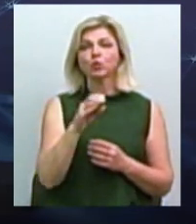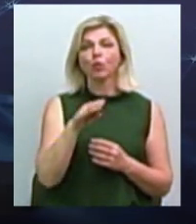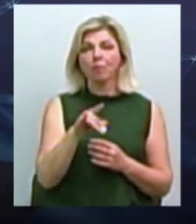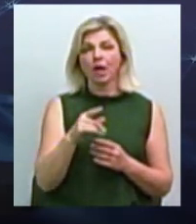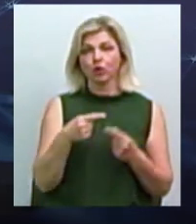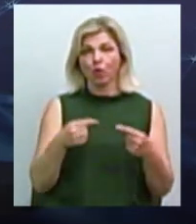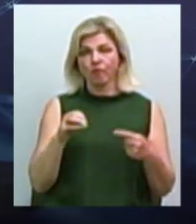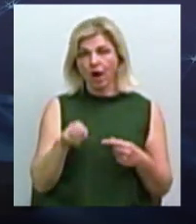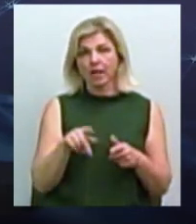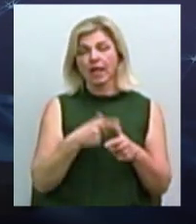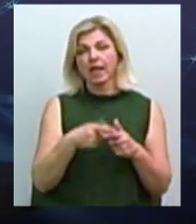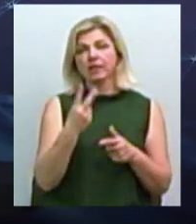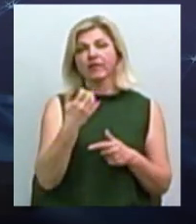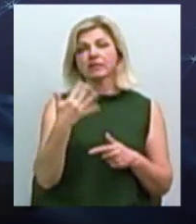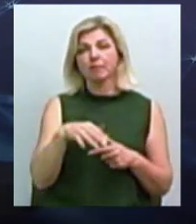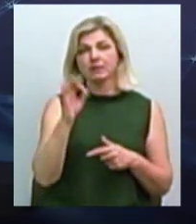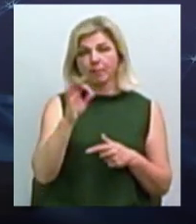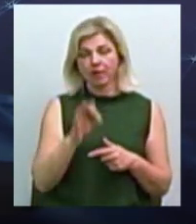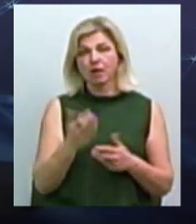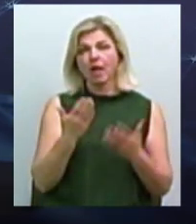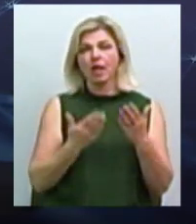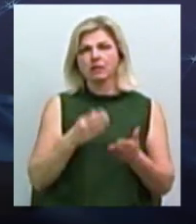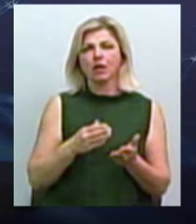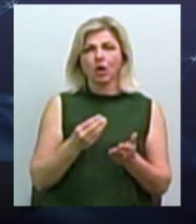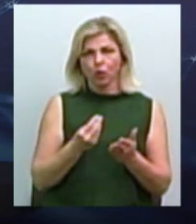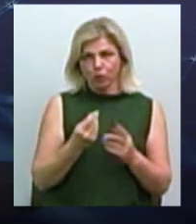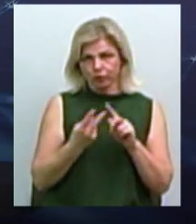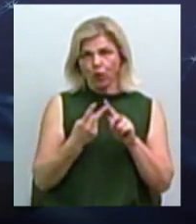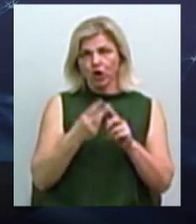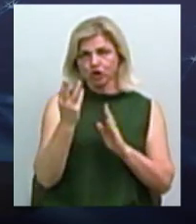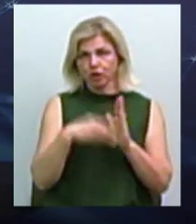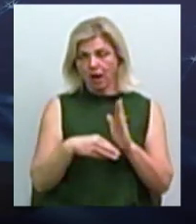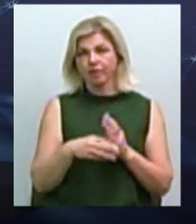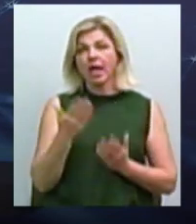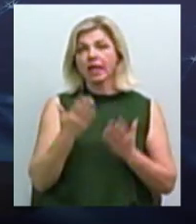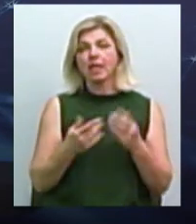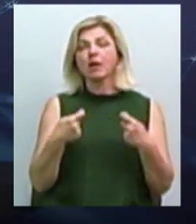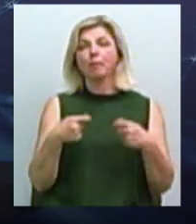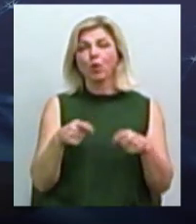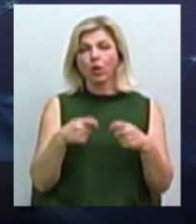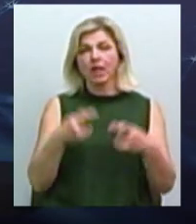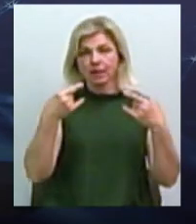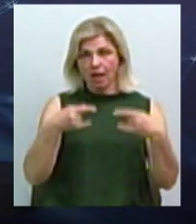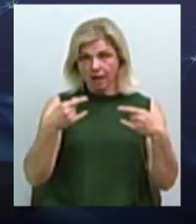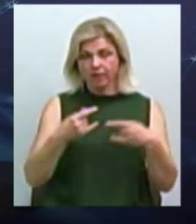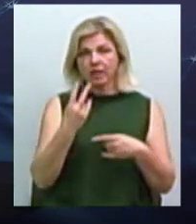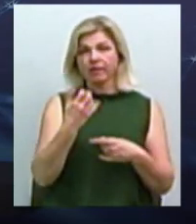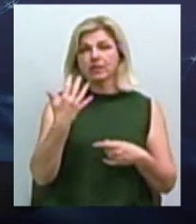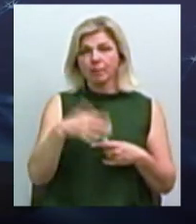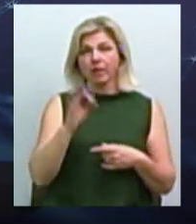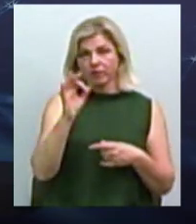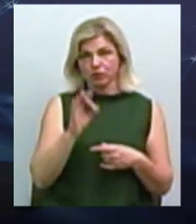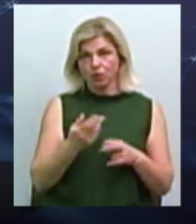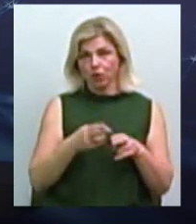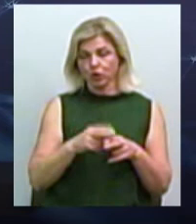250% при другому встановленні штрафних санкцій. Якщо це продається, розумієте, телевізор, 250%